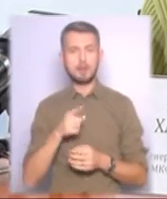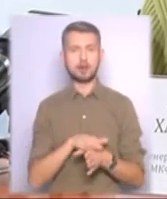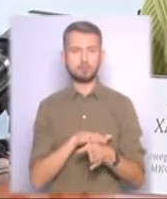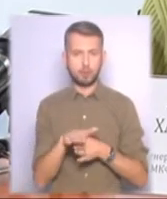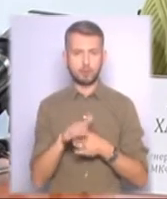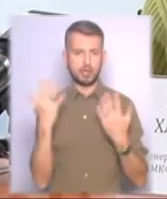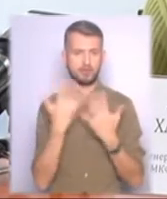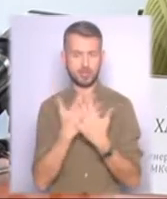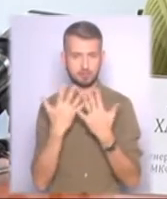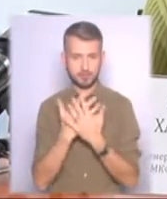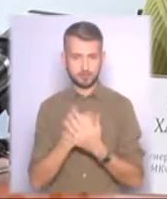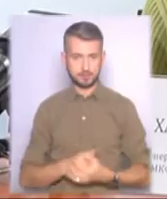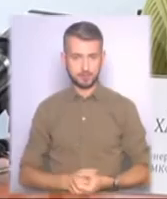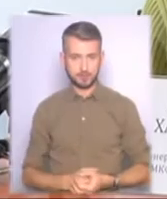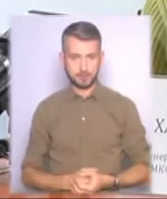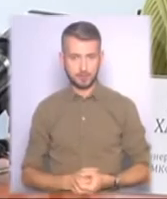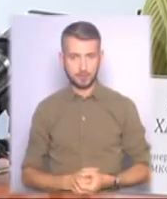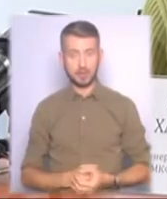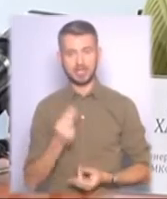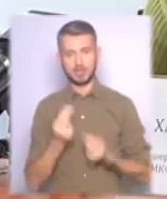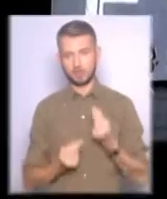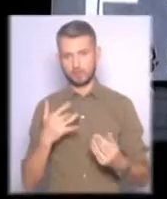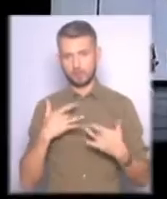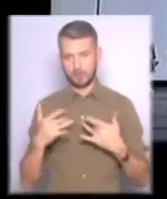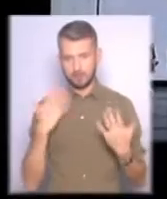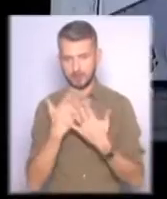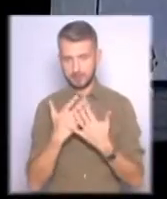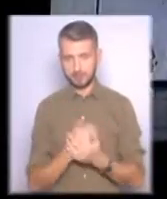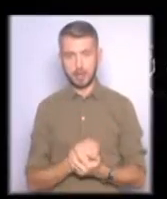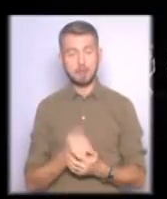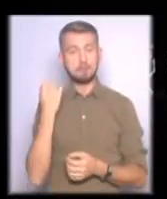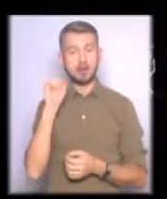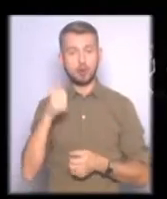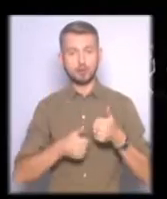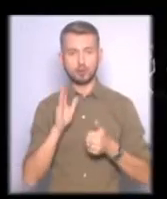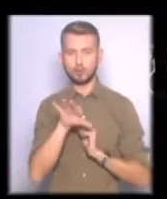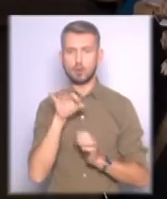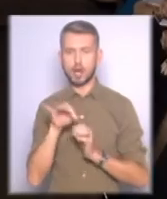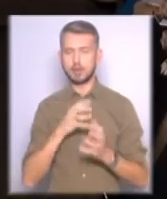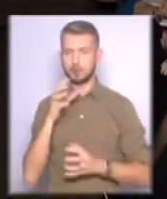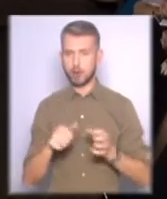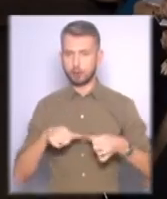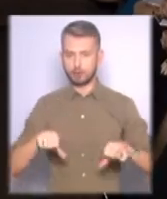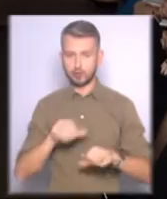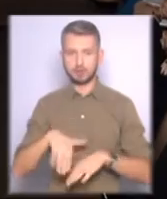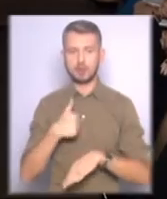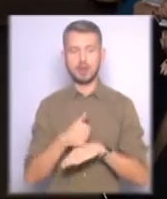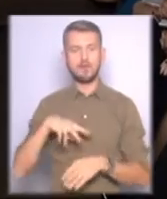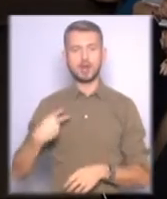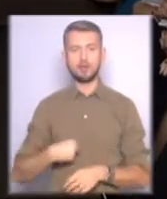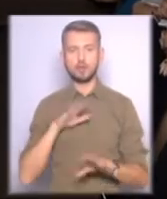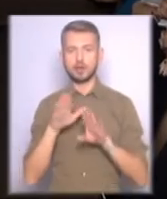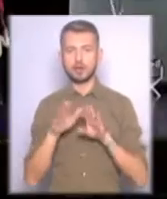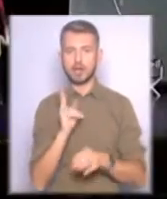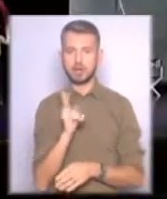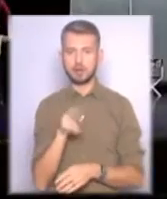роботи, ігрові фільми. Переможців конкурсів обиратиме міжнародне журі, яке очолить французька режисерка